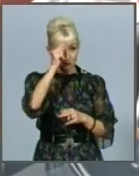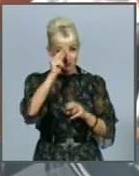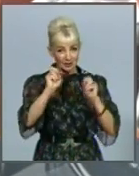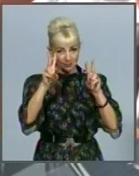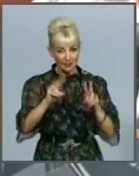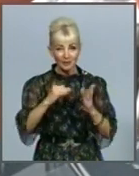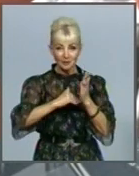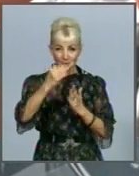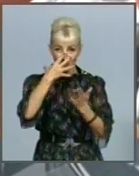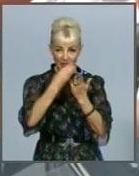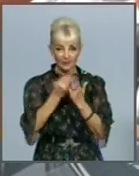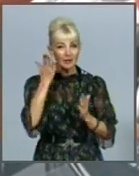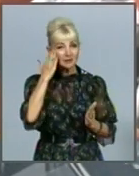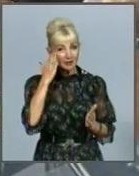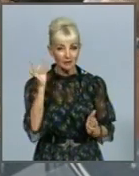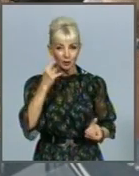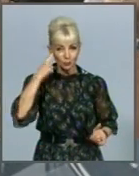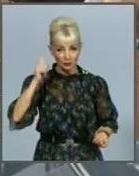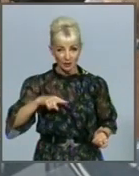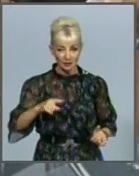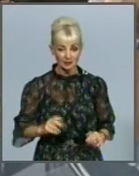підвищити свої знання та навички.